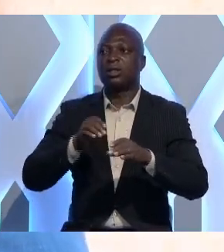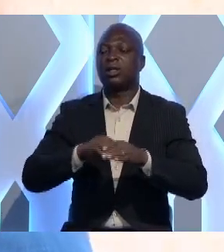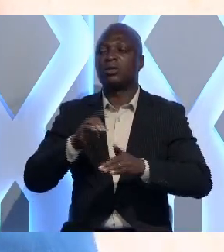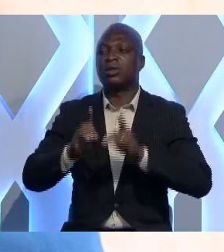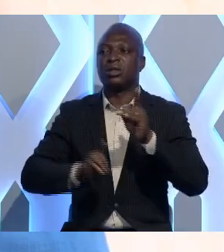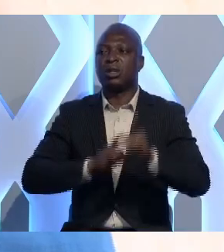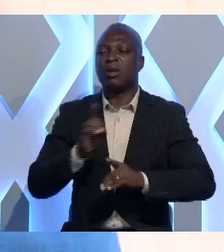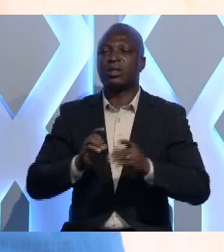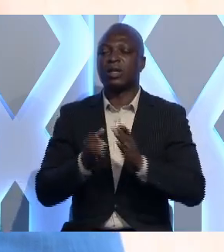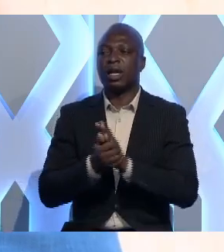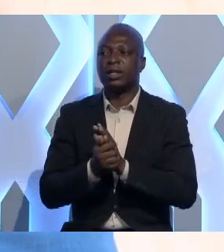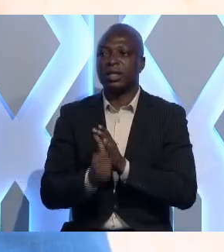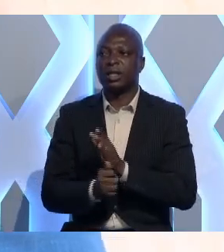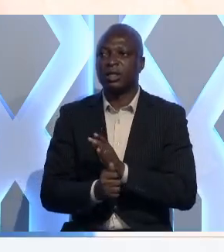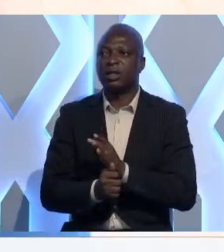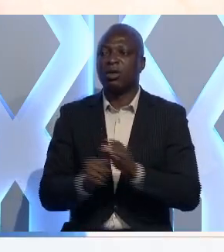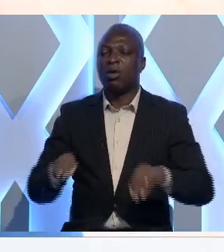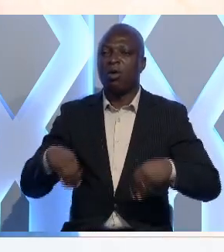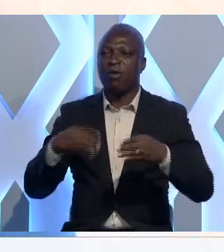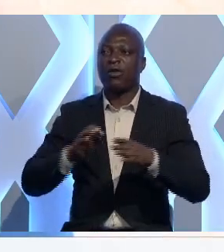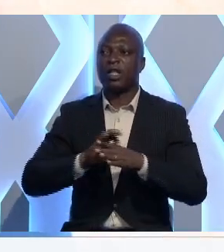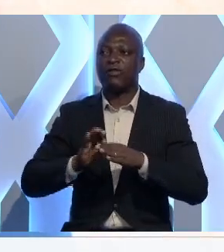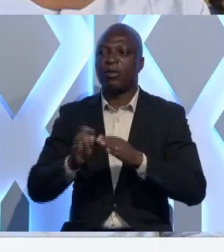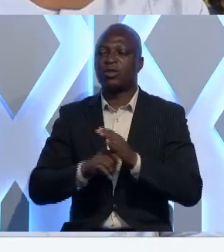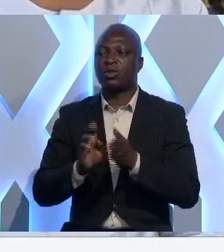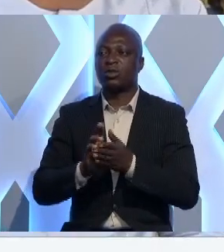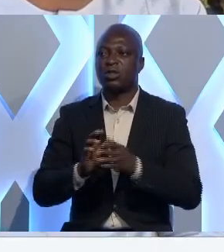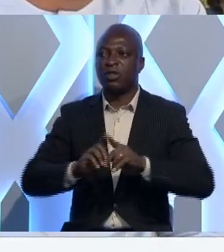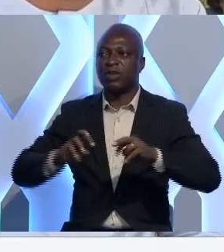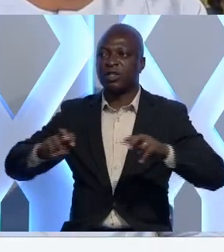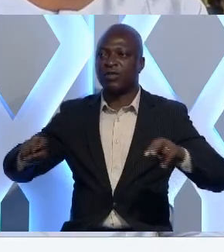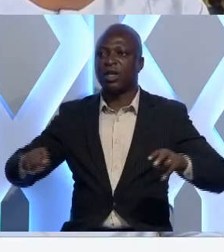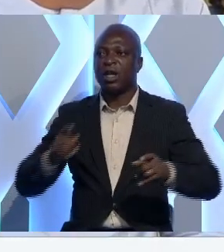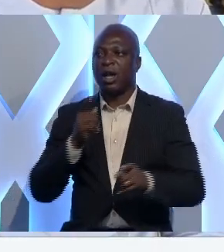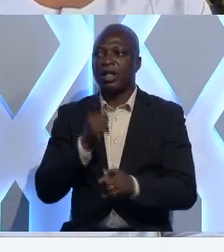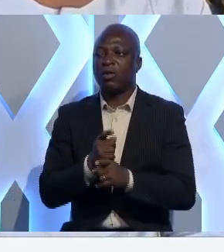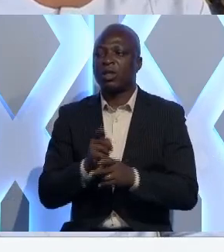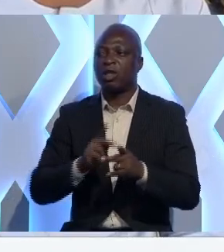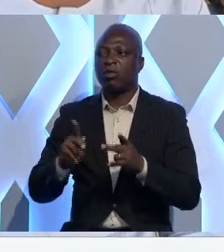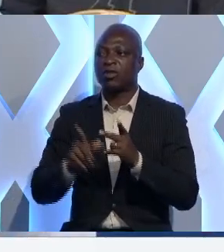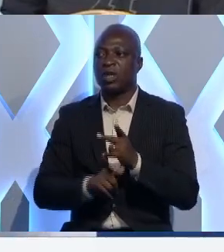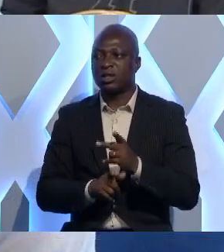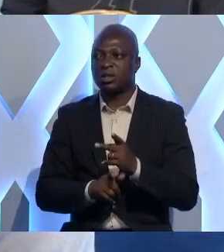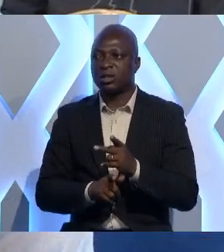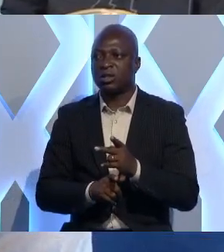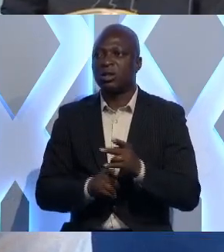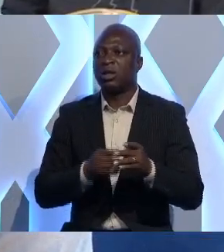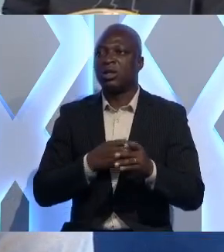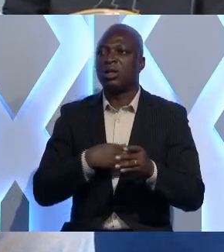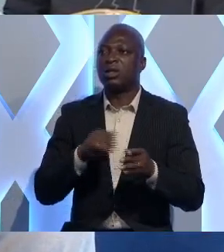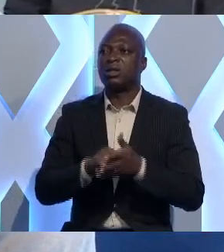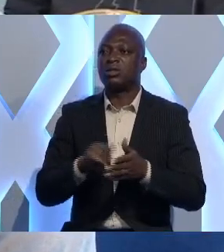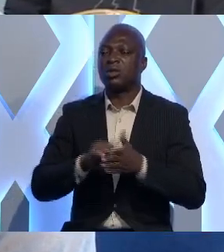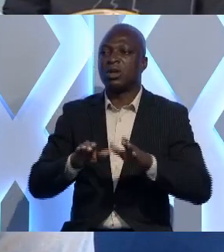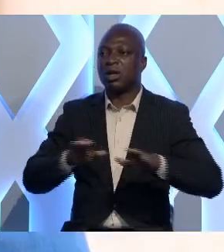démarche qualité, offrant des formations diversifiées, adéquates et professionnalisantes. Et c'est dans ce